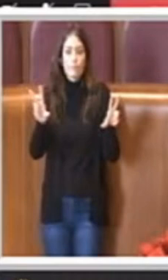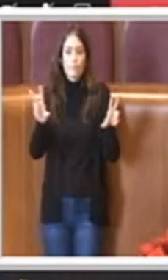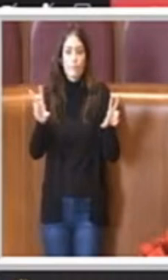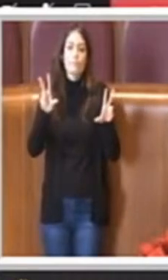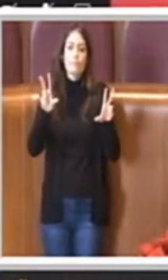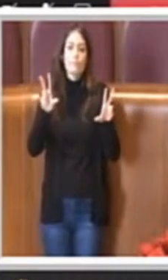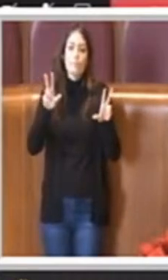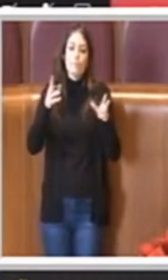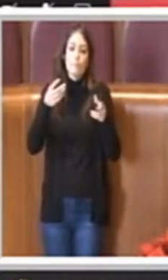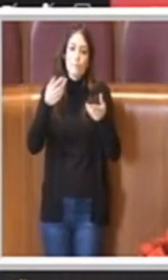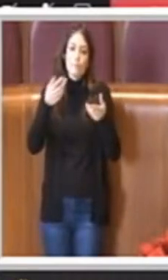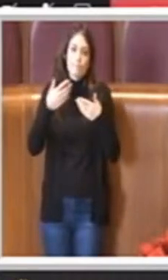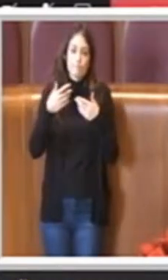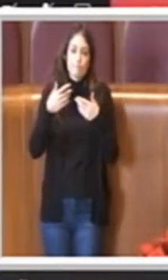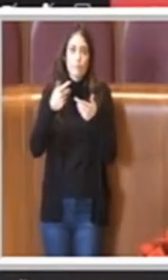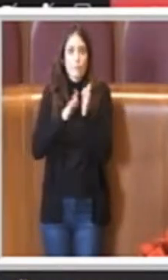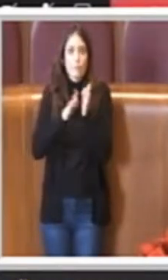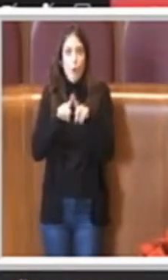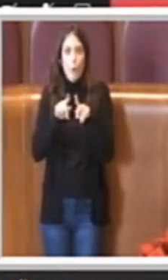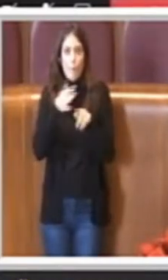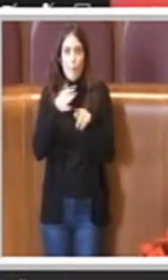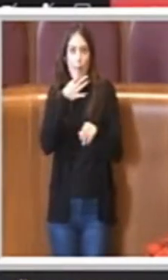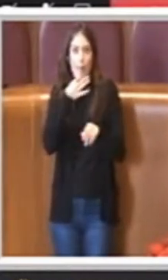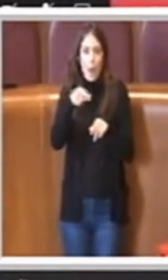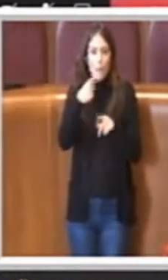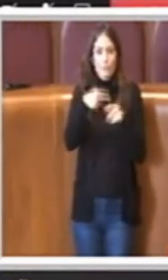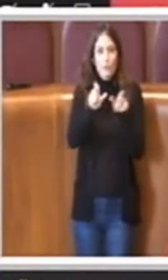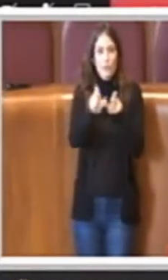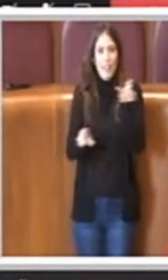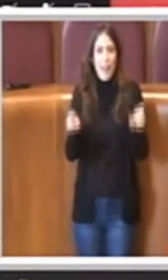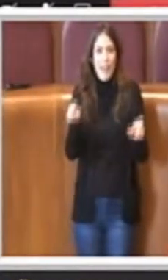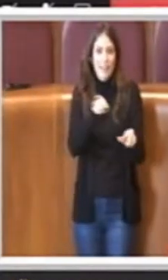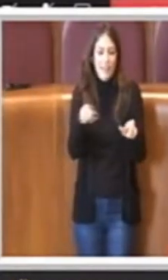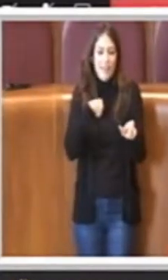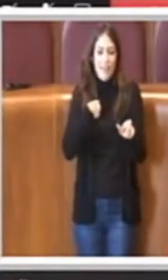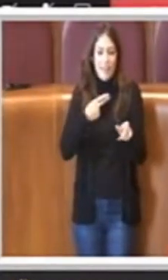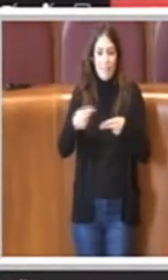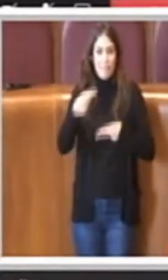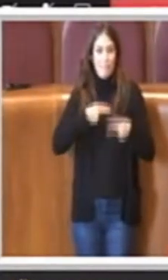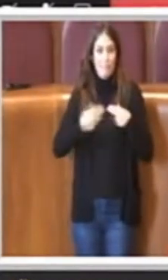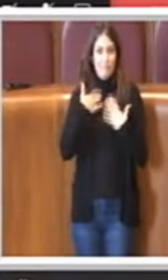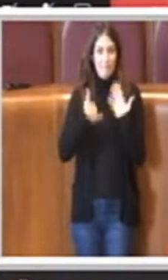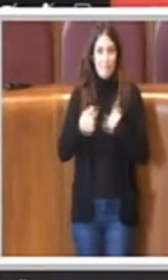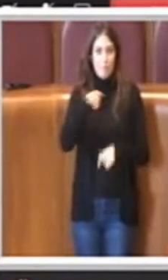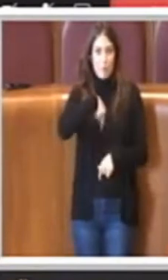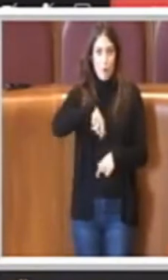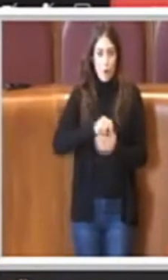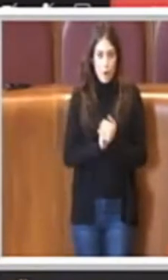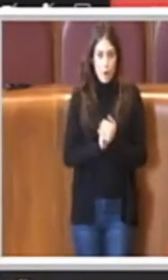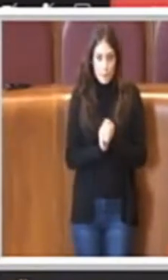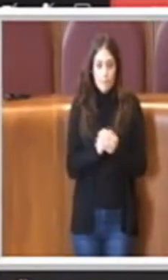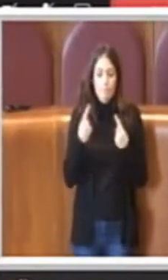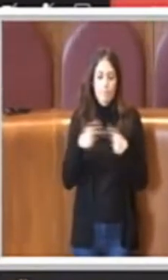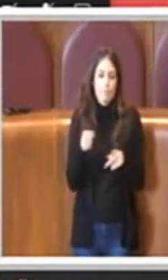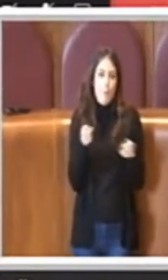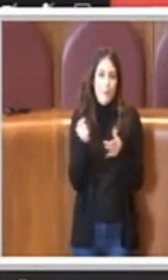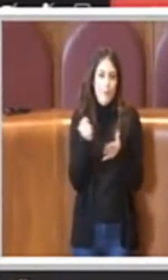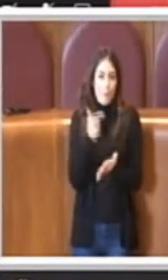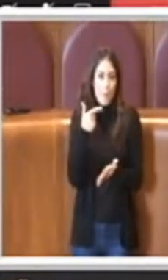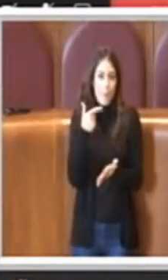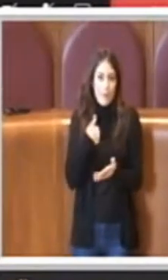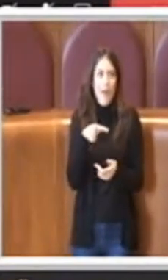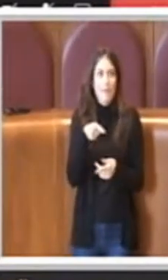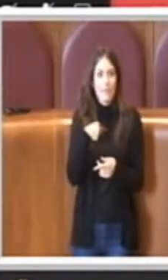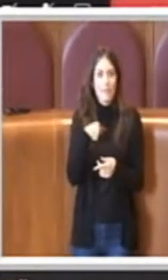cittadini che ci hanno eletto. Questo penso che sia veramente un momento importante. Ringrazio tutti coloro che hanno